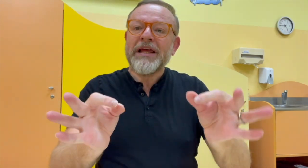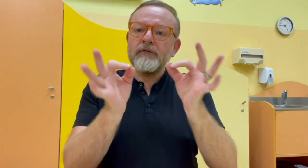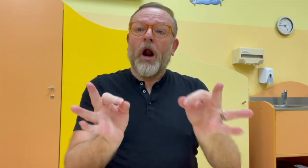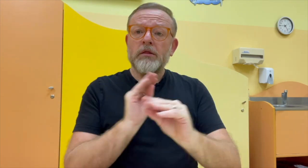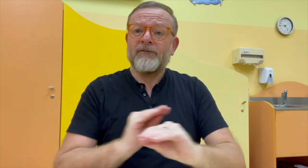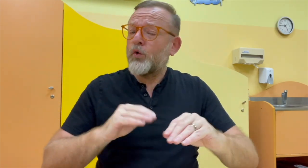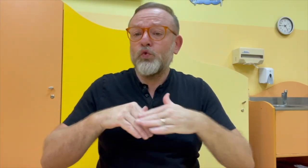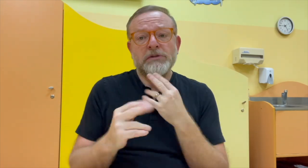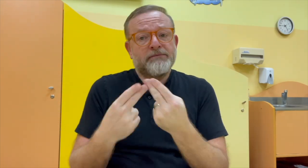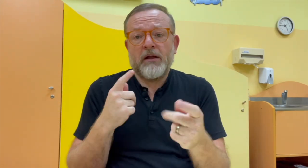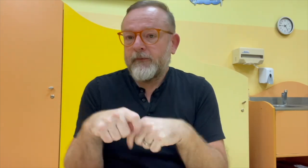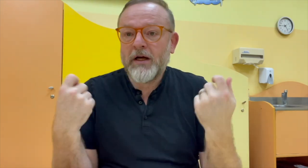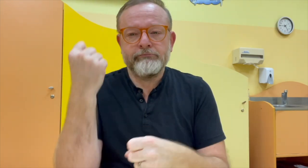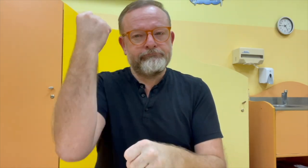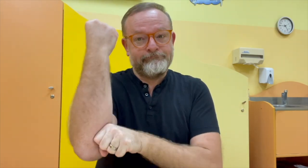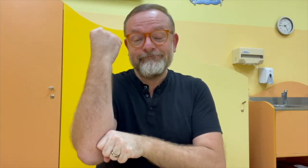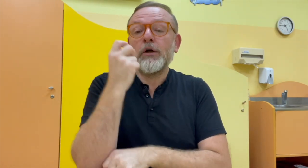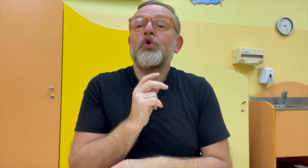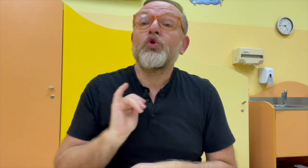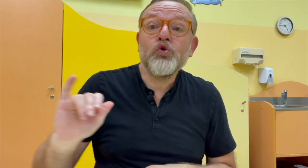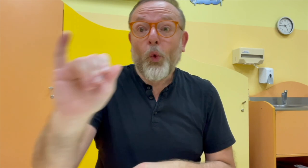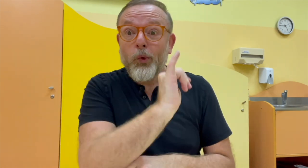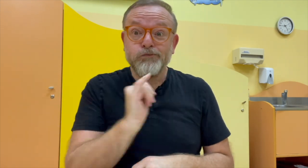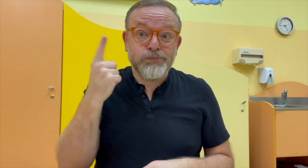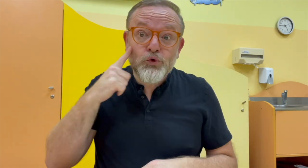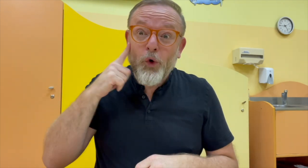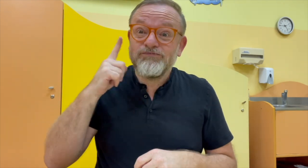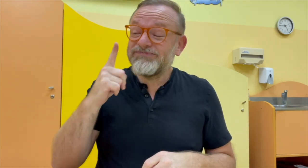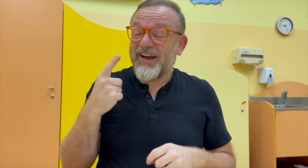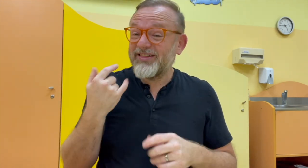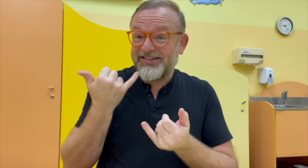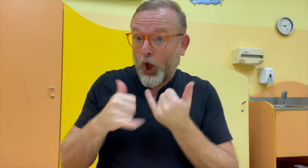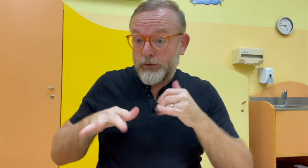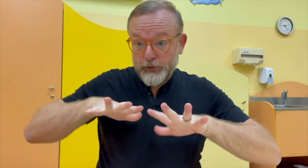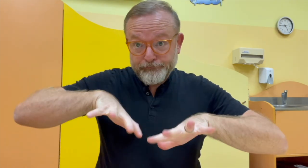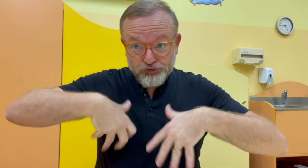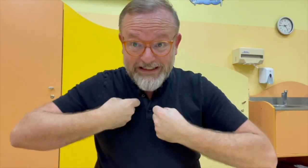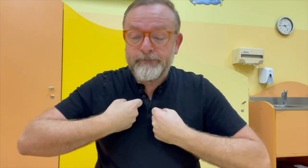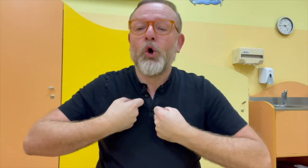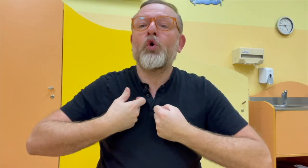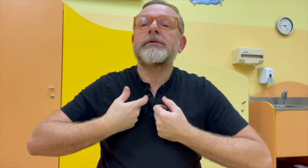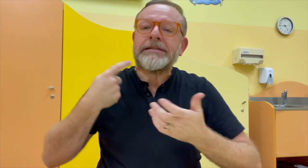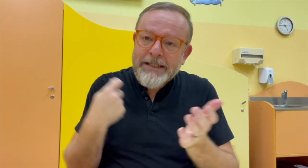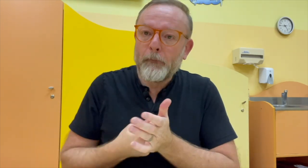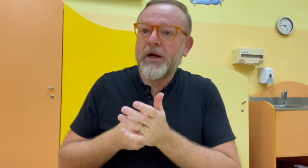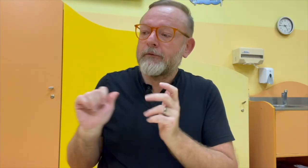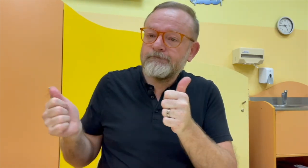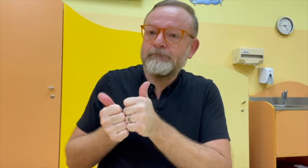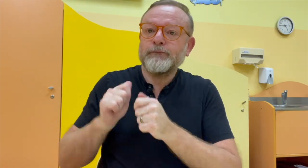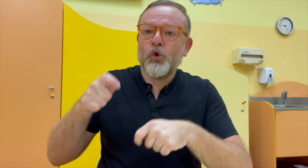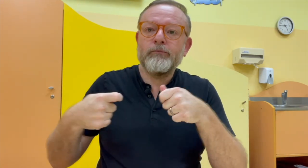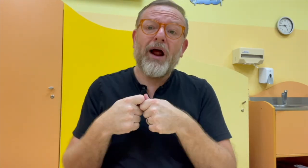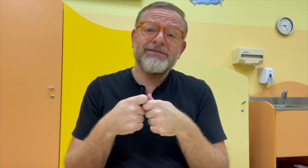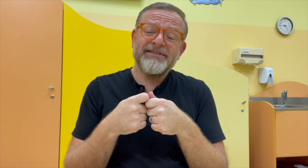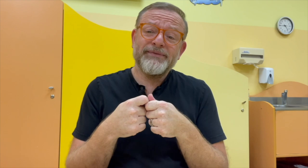možnosti pro lepší výuku, pro osobnostní růst a je to základ vlastně naší práce. Kdo neumí